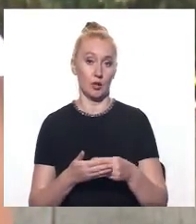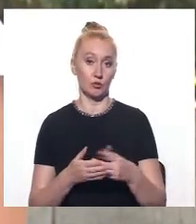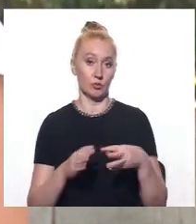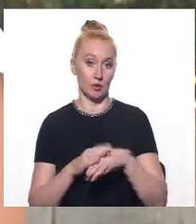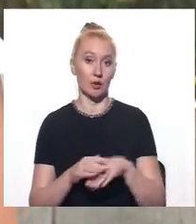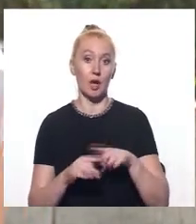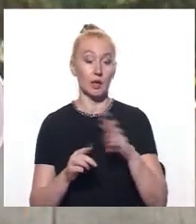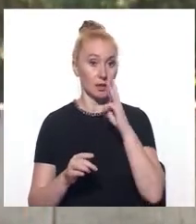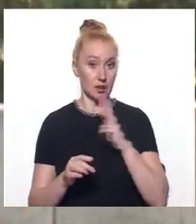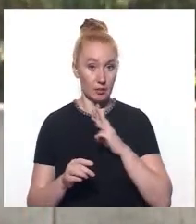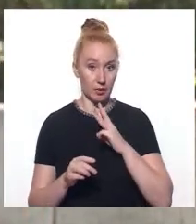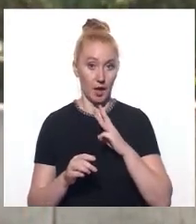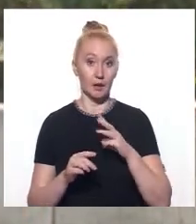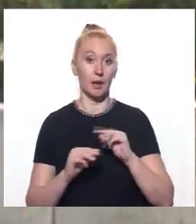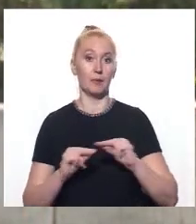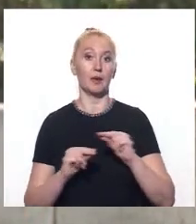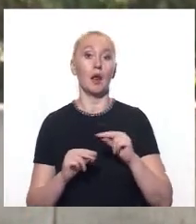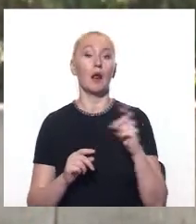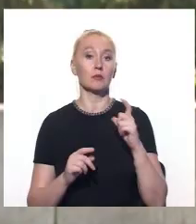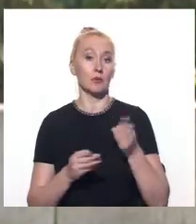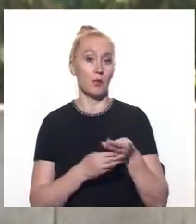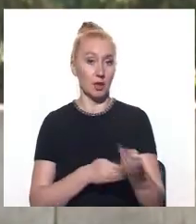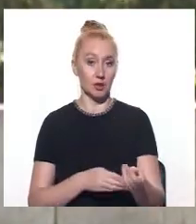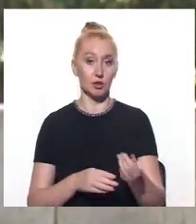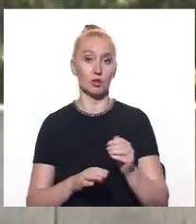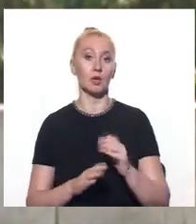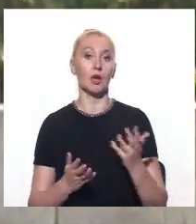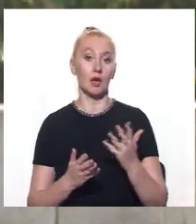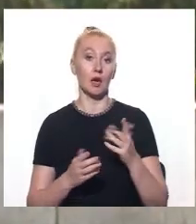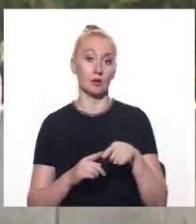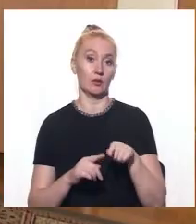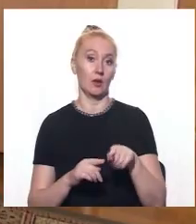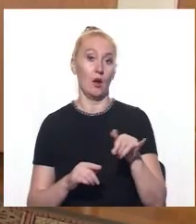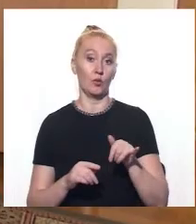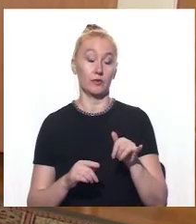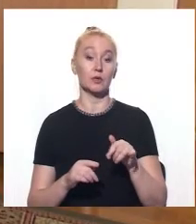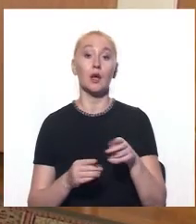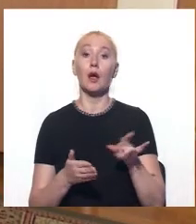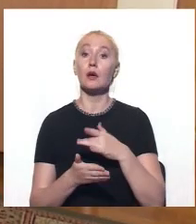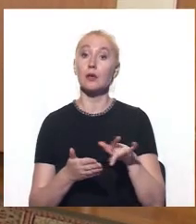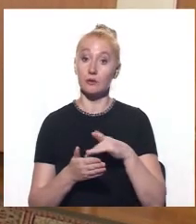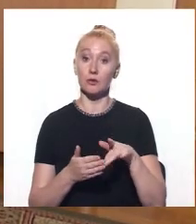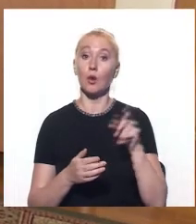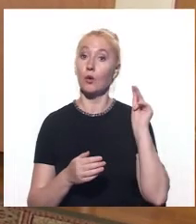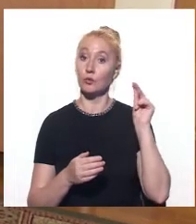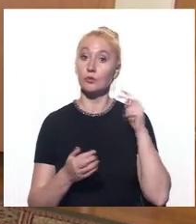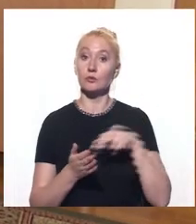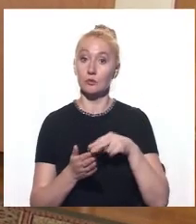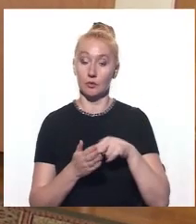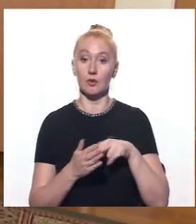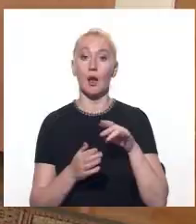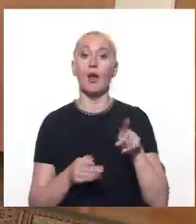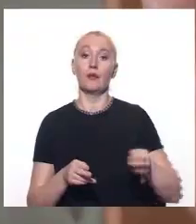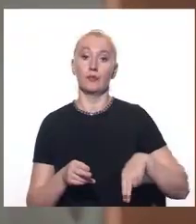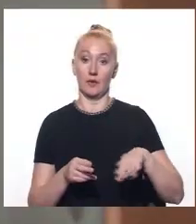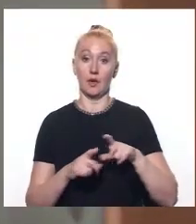це заробітне плаття та комунальні платежі, які справляє вуз. Розраховуватимуть вартість навчання ректори закладів.